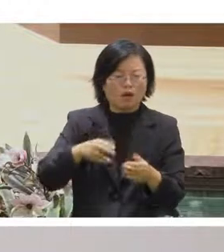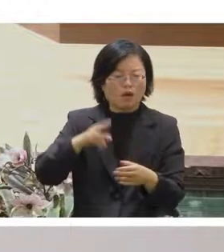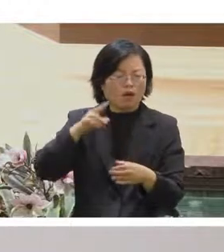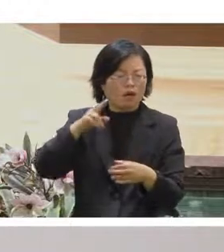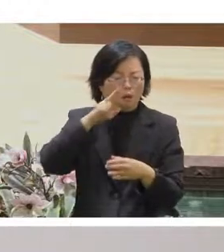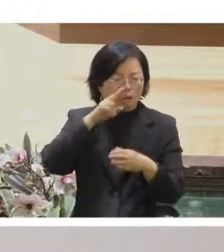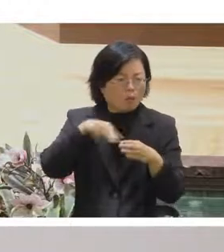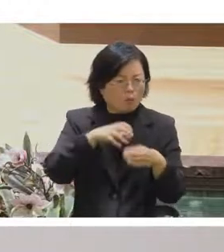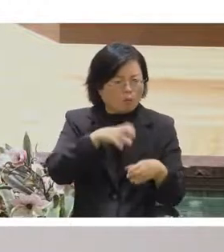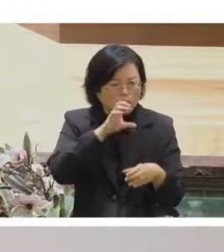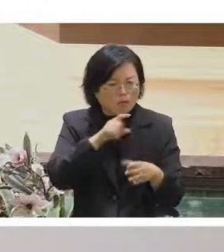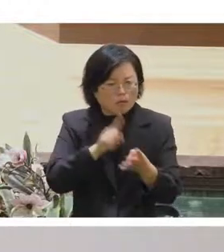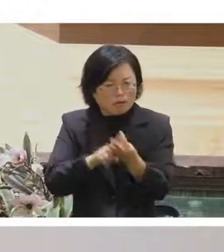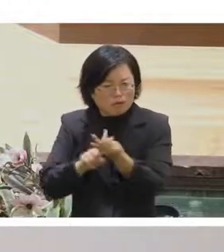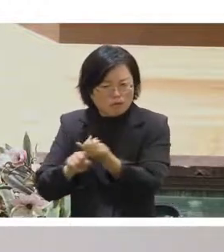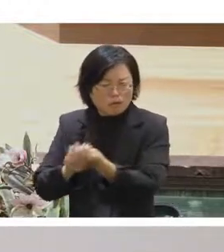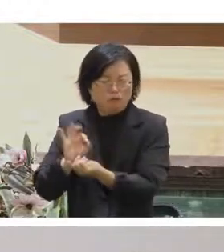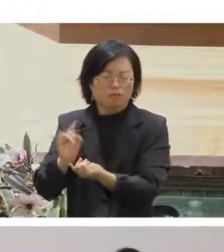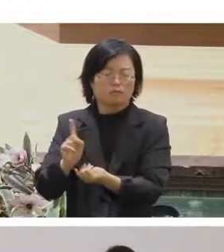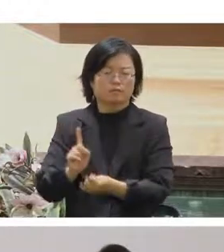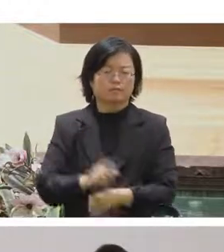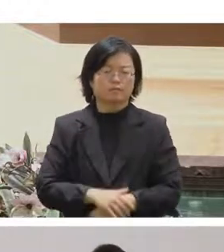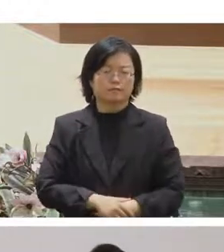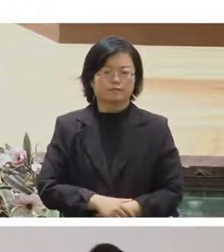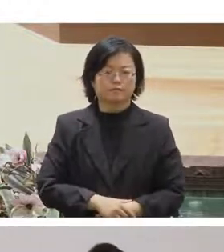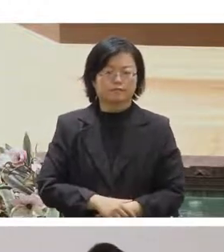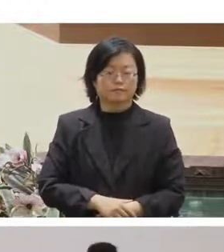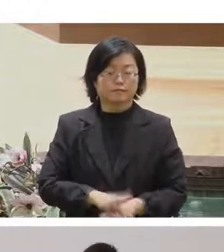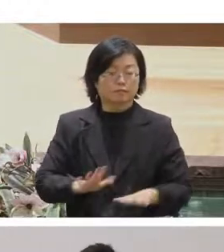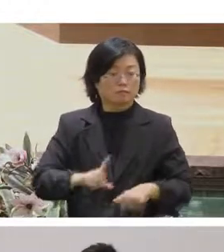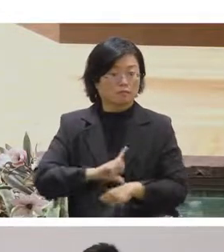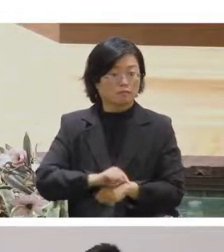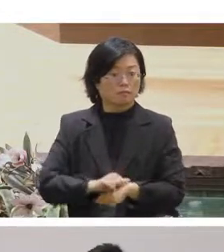我時間現在好像還OK嗎